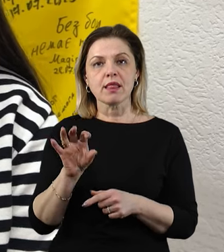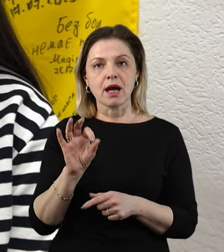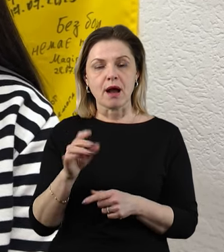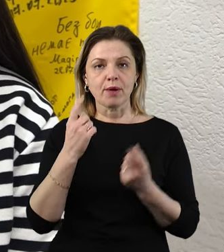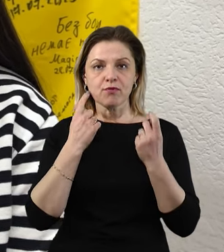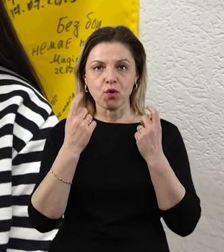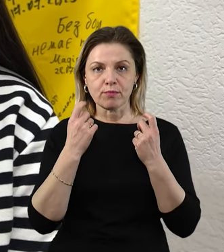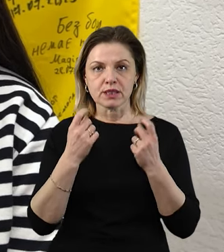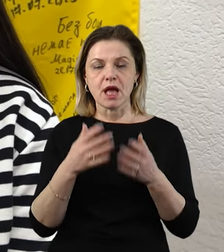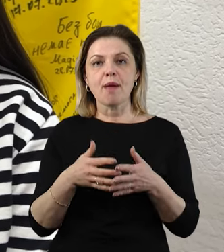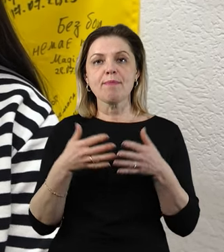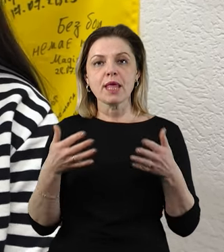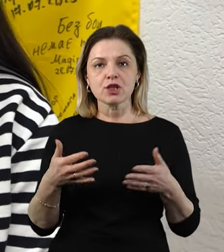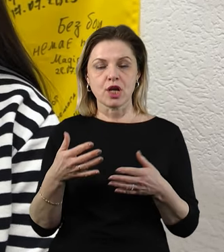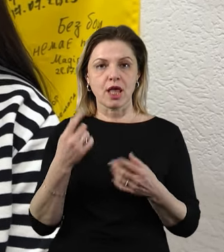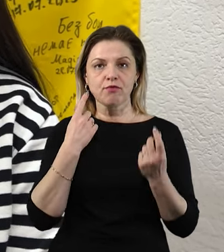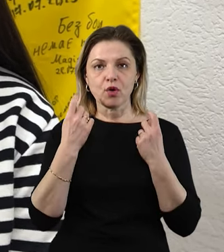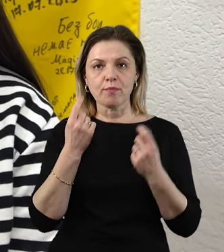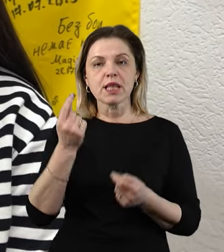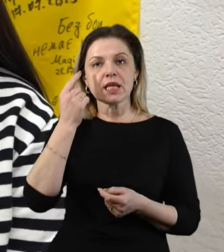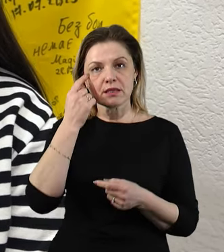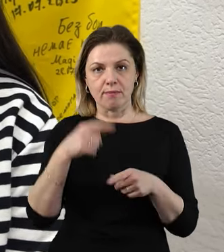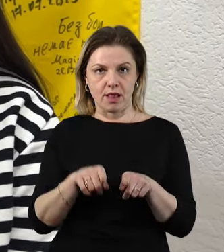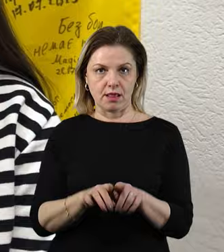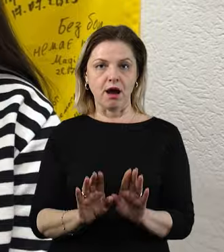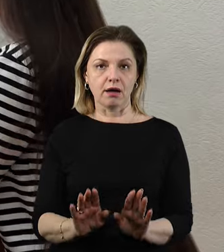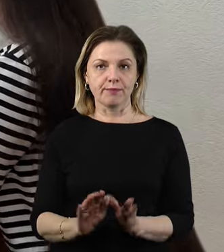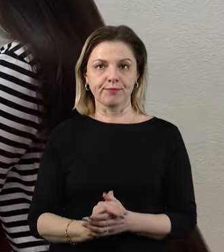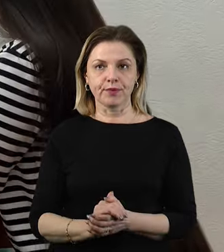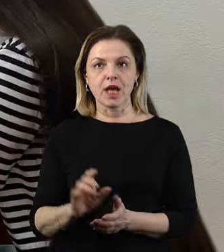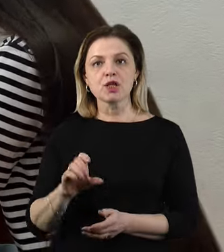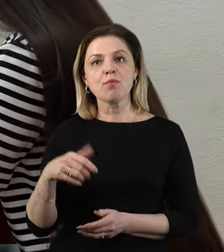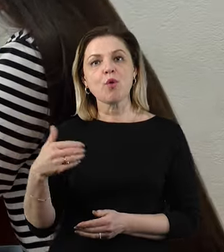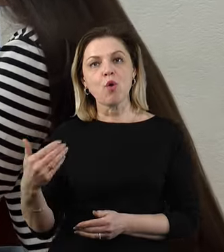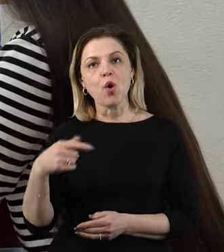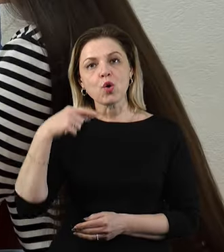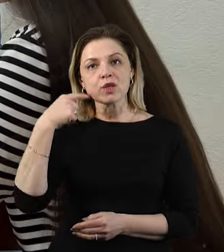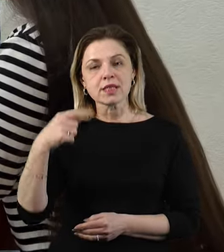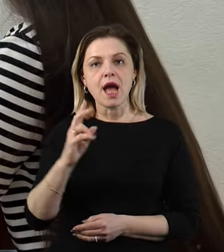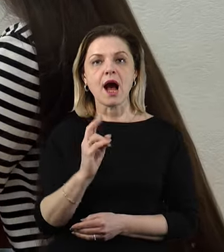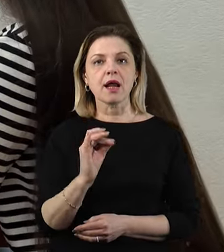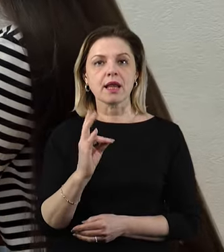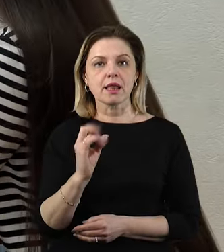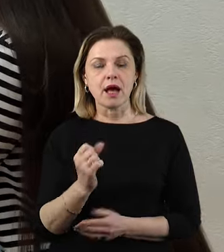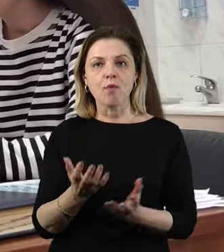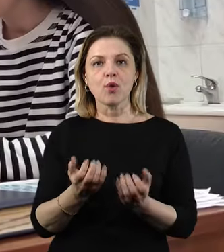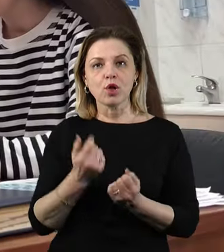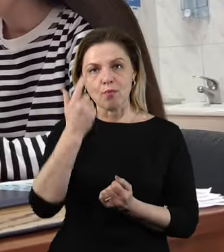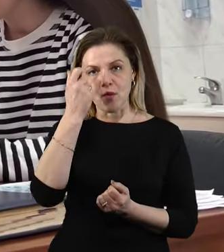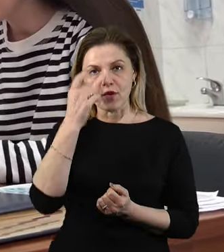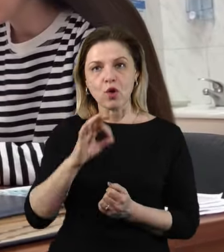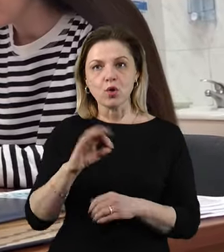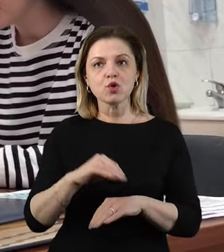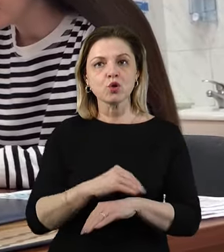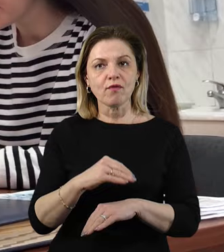-каналах інформацію. Більшість інформації такої дізнаємося ось так. З боку Росії Карина неодноразово отримувала повідомлення